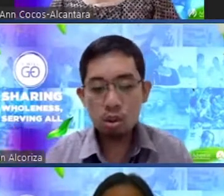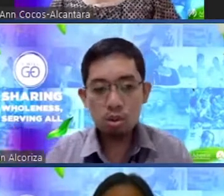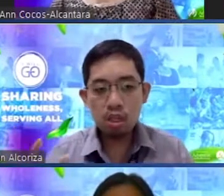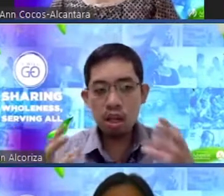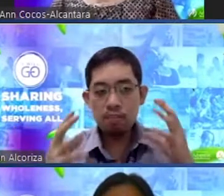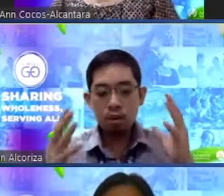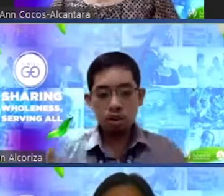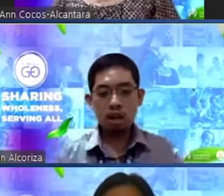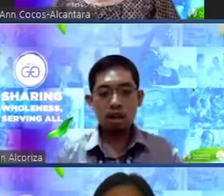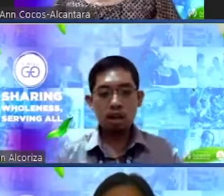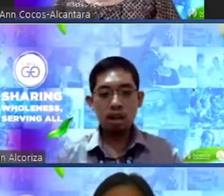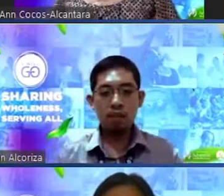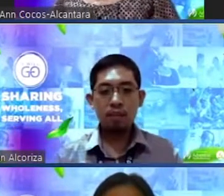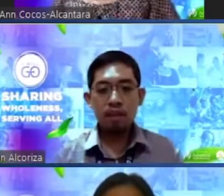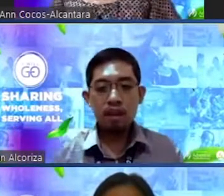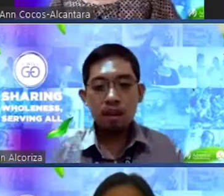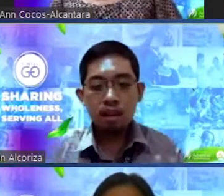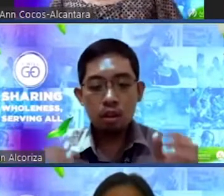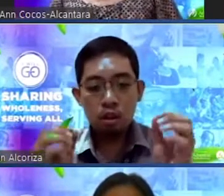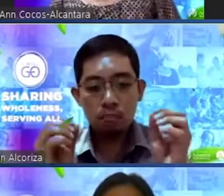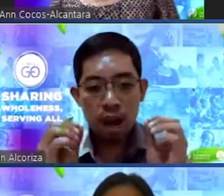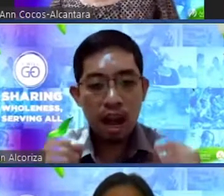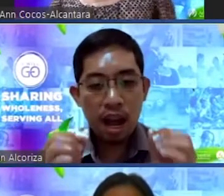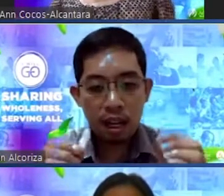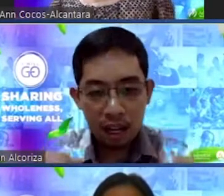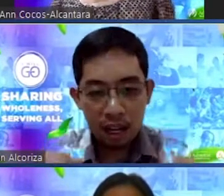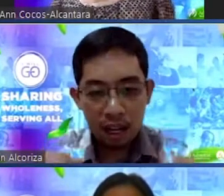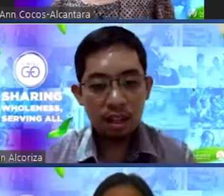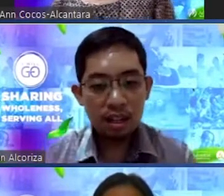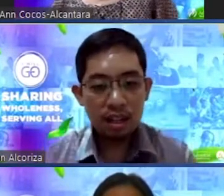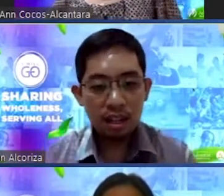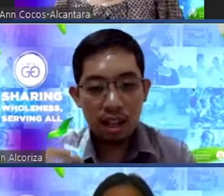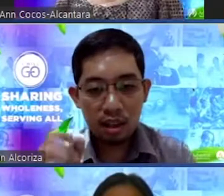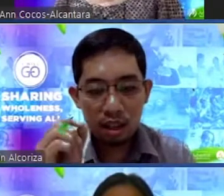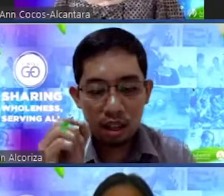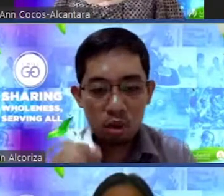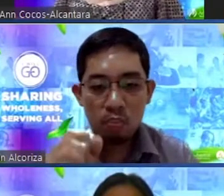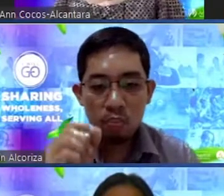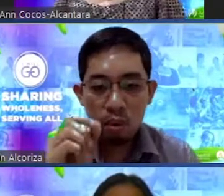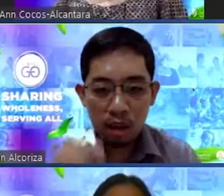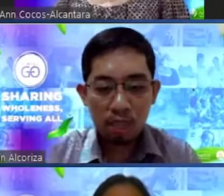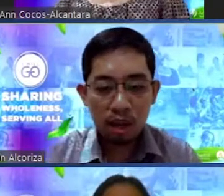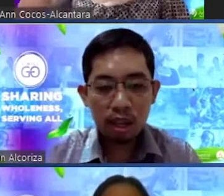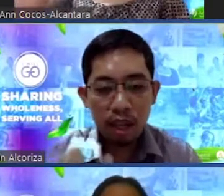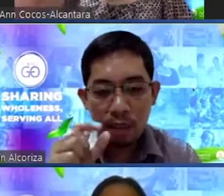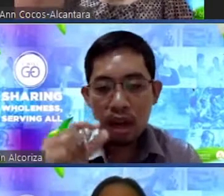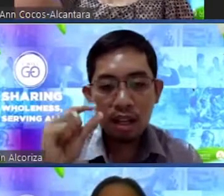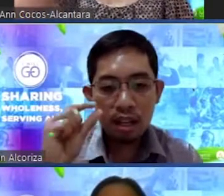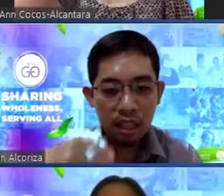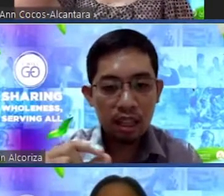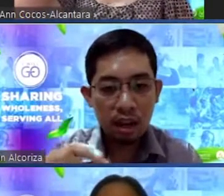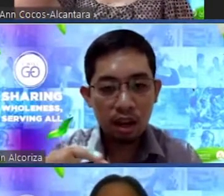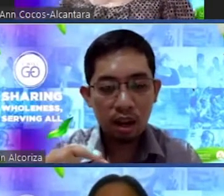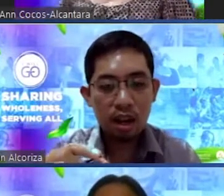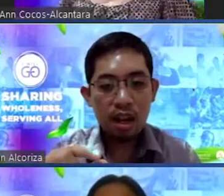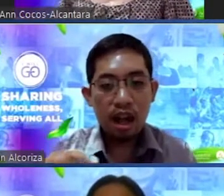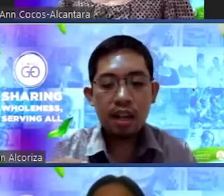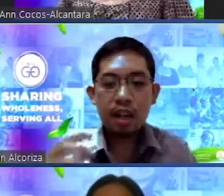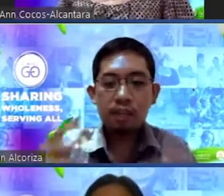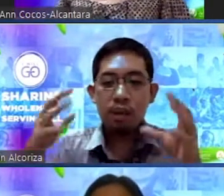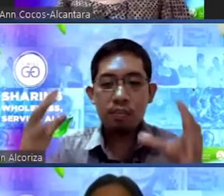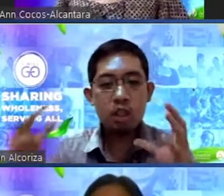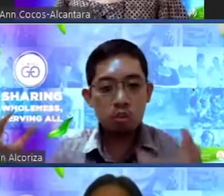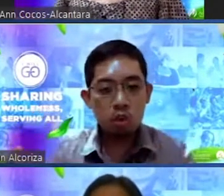so sinabi ko sa kanya yung pag-alalala ng inyong problema na napaklaliit lamang